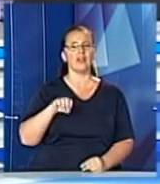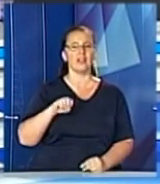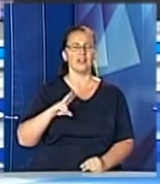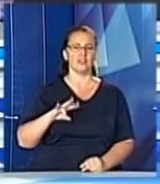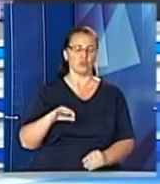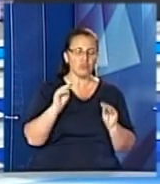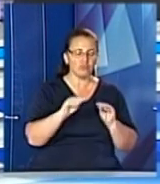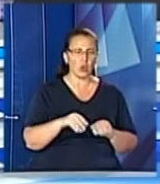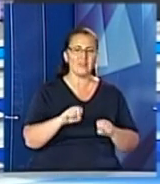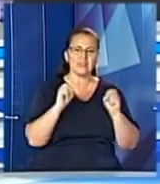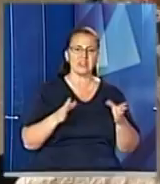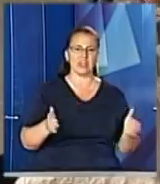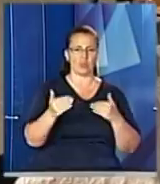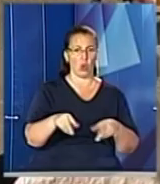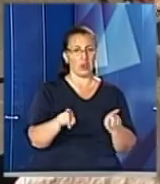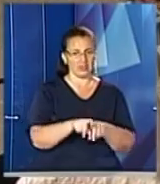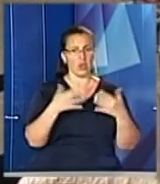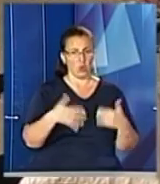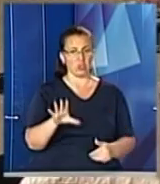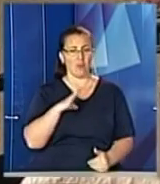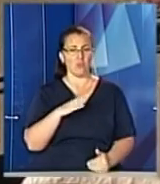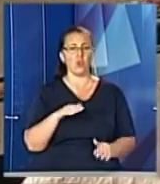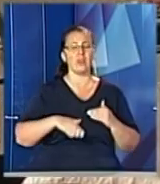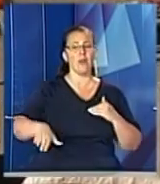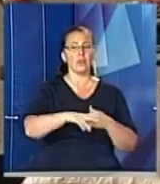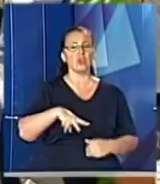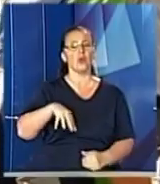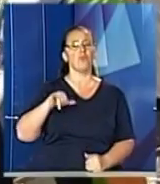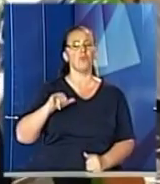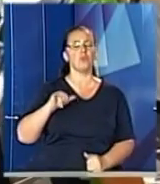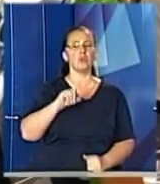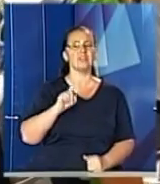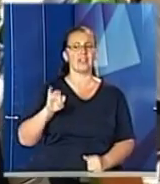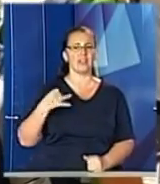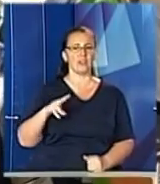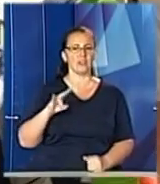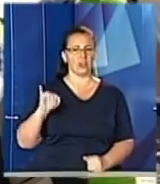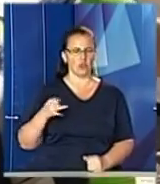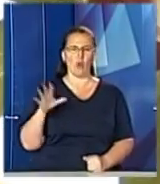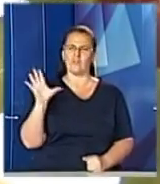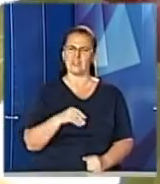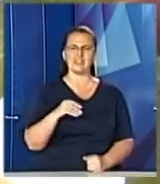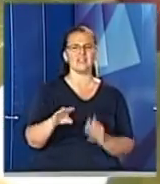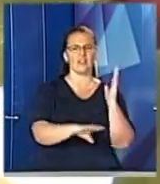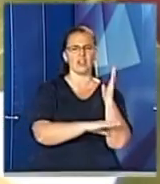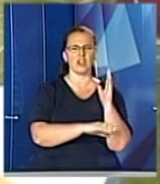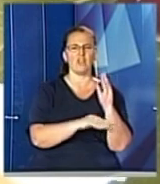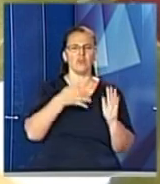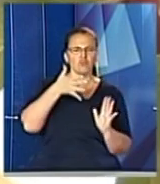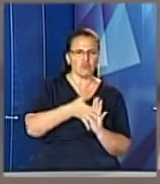боксах. У такий спосіб вже садили на площі музейній. Міські чиновники кажуть, усі дерева проживаються нормально.